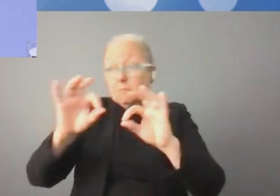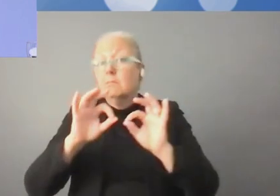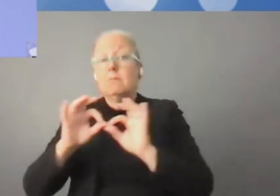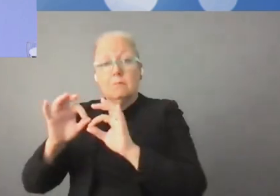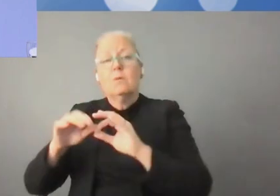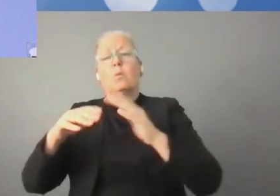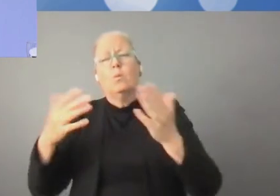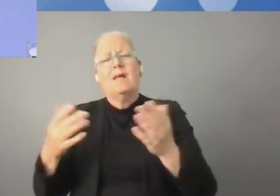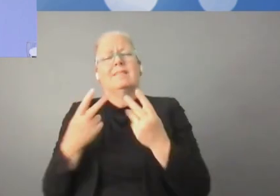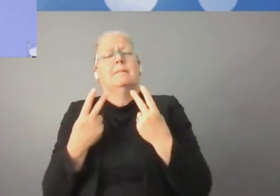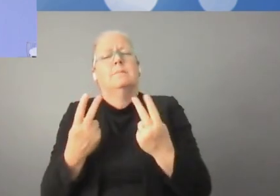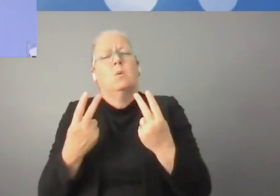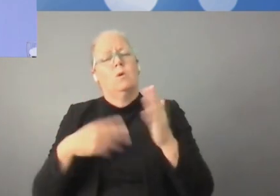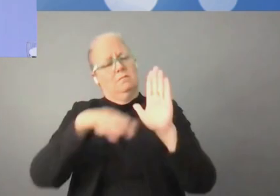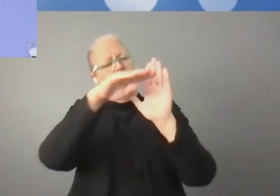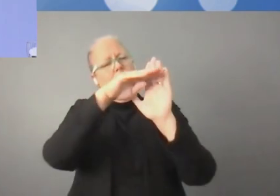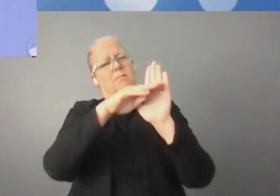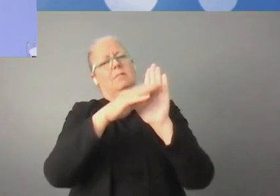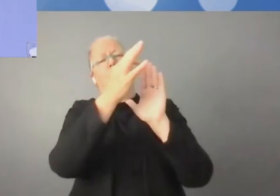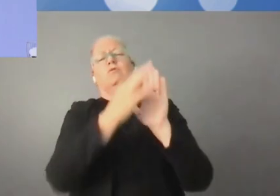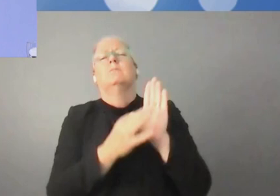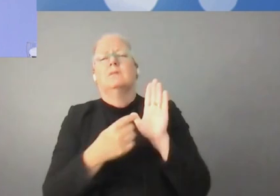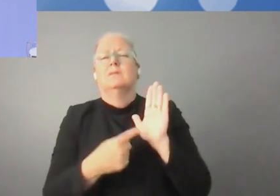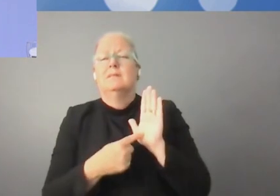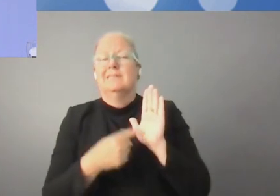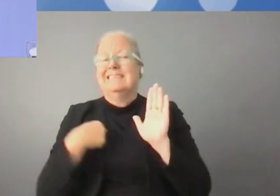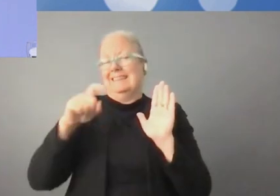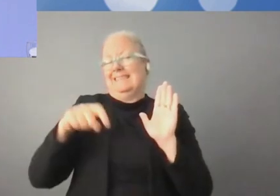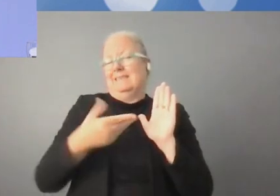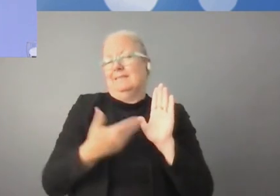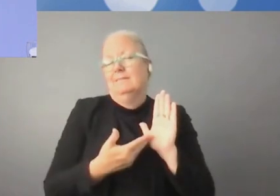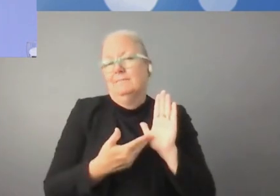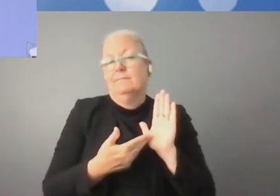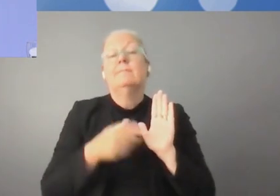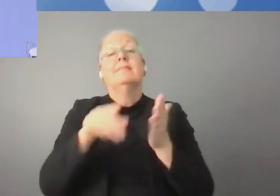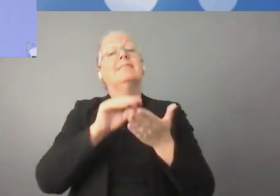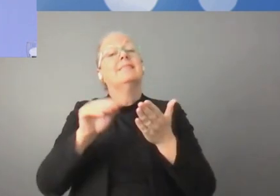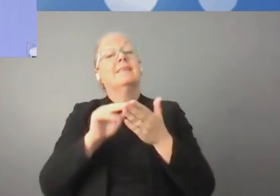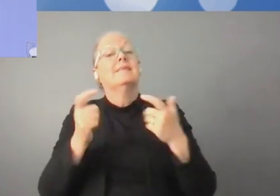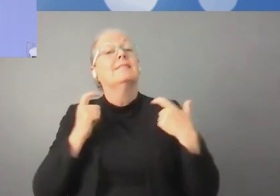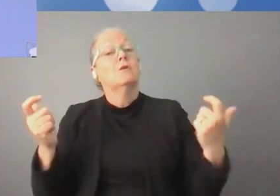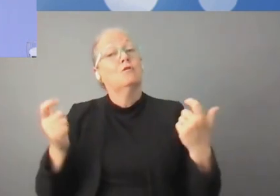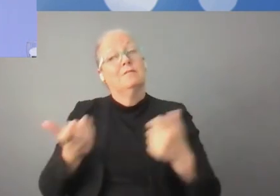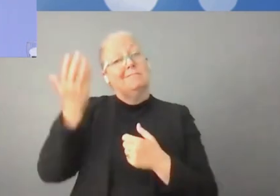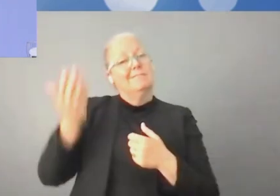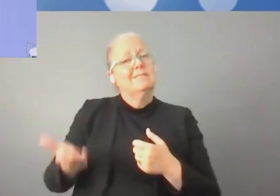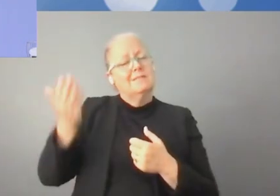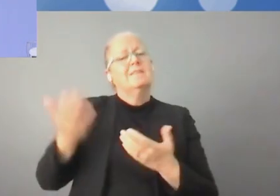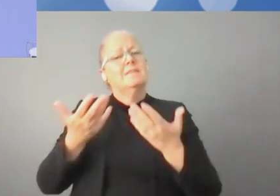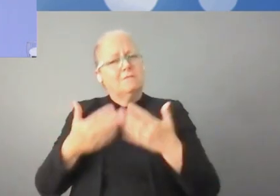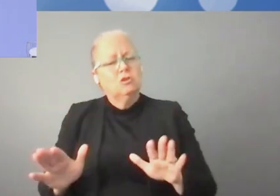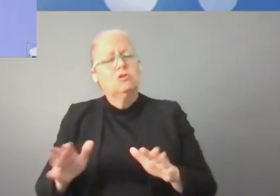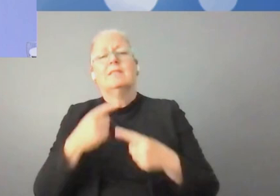pouvoir trouver un consensus mondial qui nous permettrait de créer un cadre juridique mondial